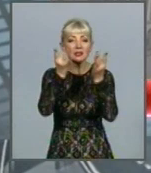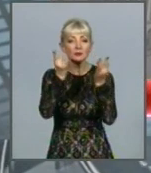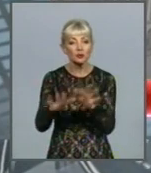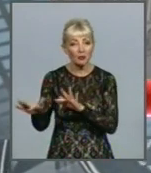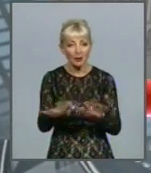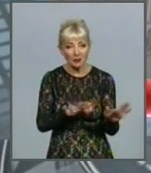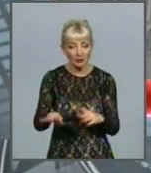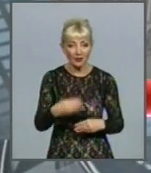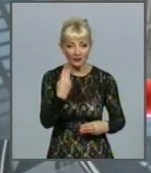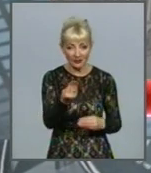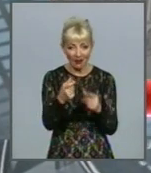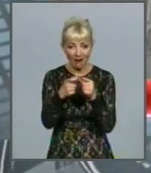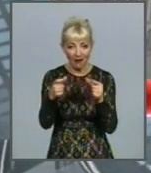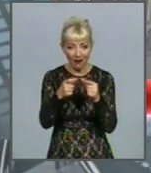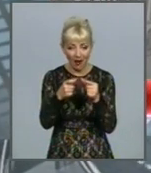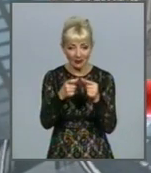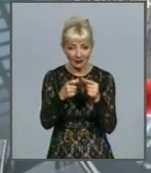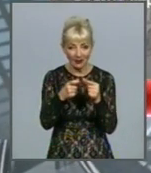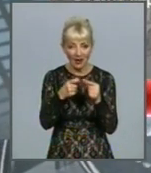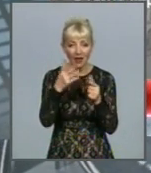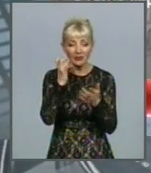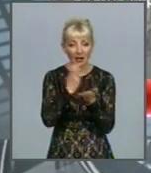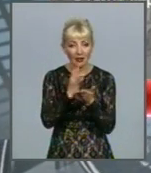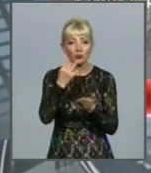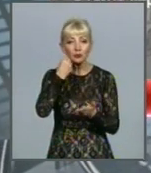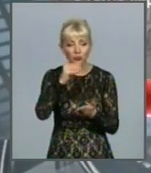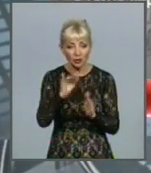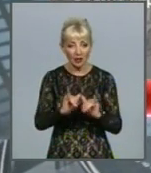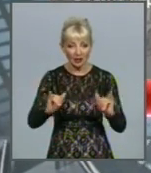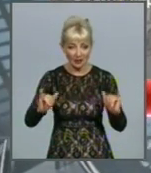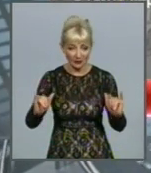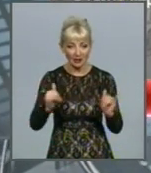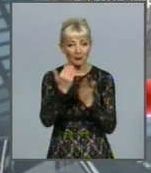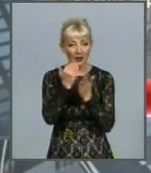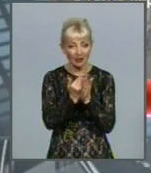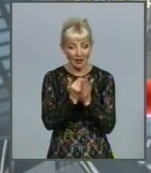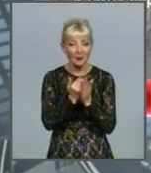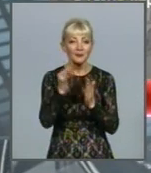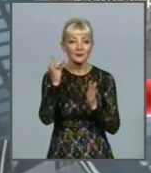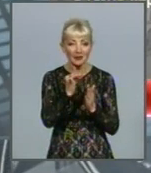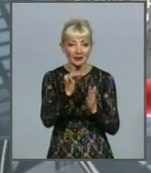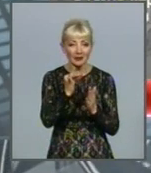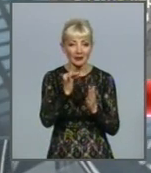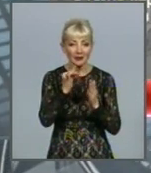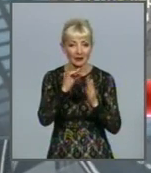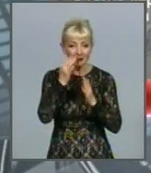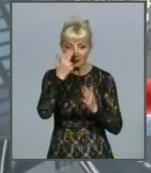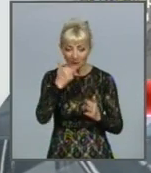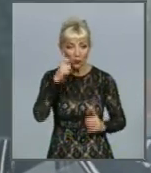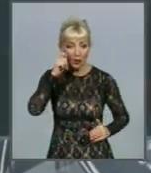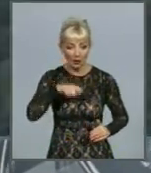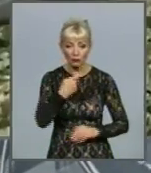процедур видачі карт перебування, а також через зміцнення і розвиток суспільних програм асиміляції українців в Польщі.